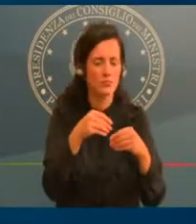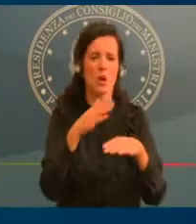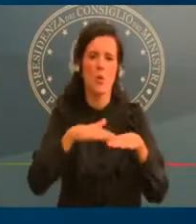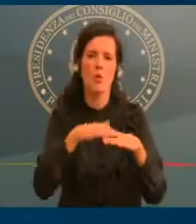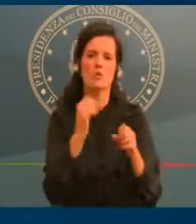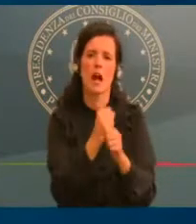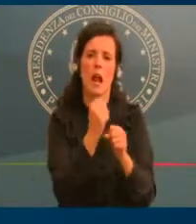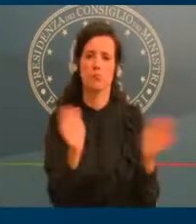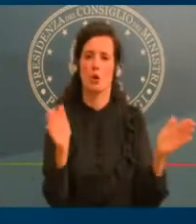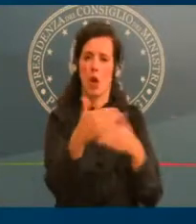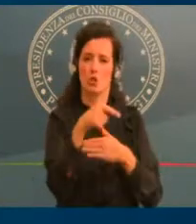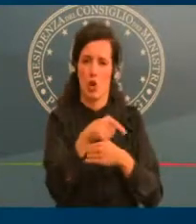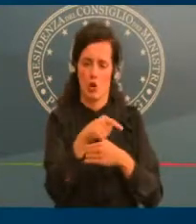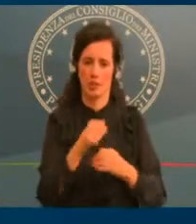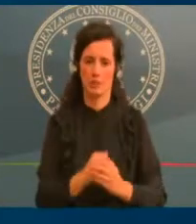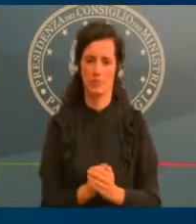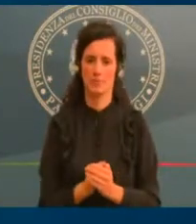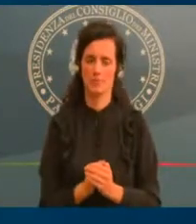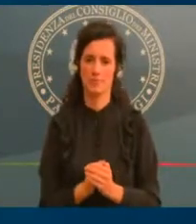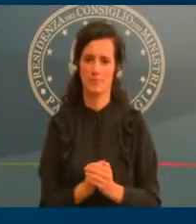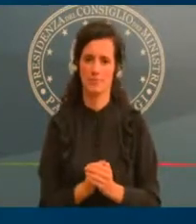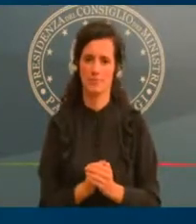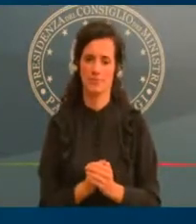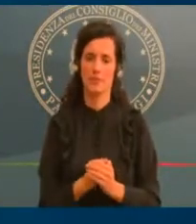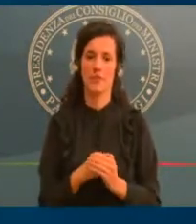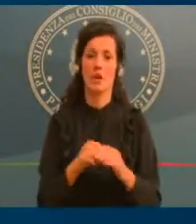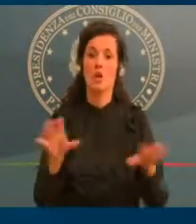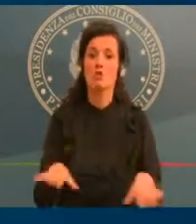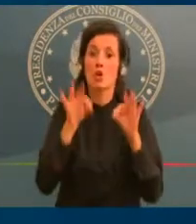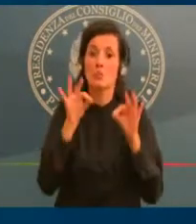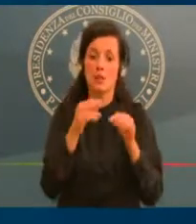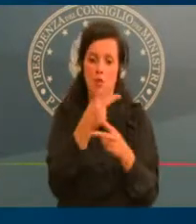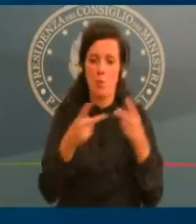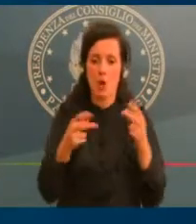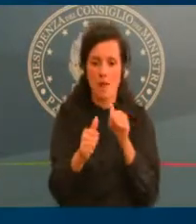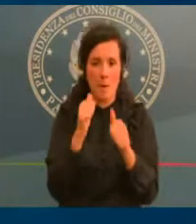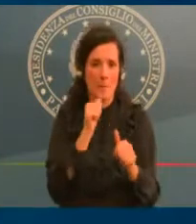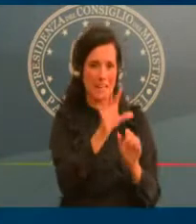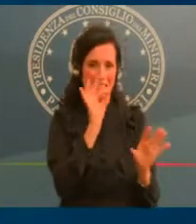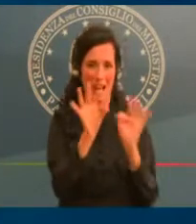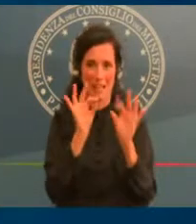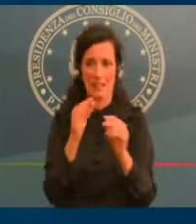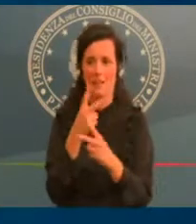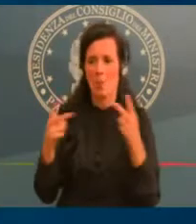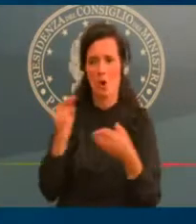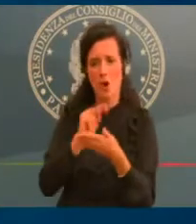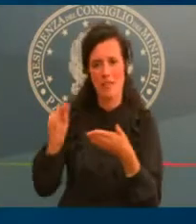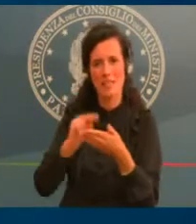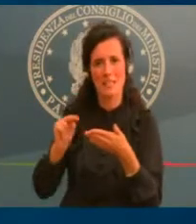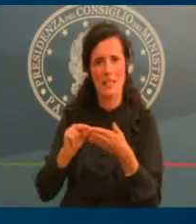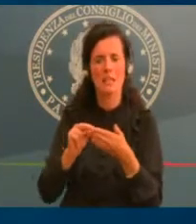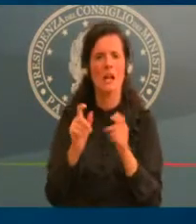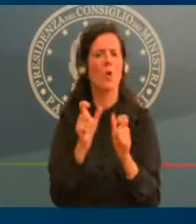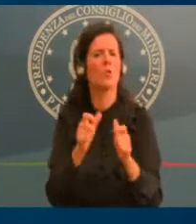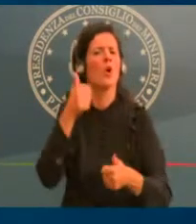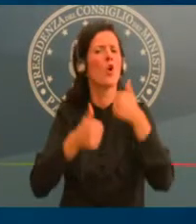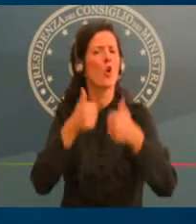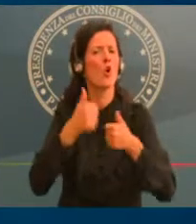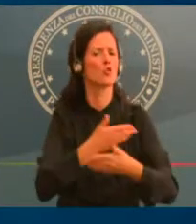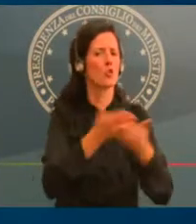in presenza, parliamo di concorsi pubblici e privati, come pure di abilitazioni professionali, con alcune eccezioni,